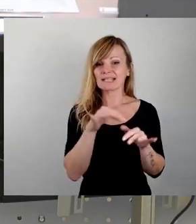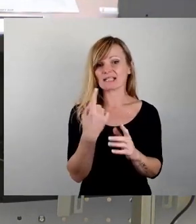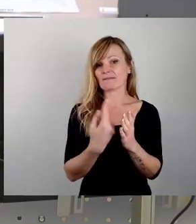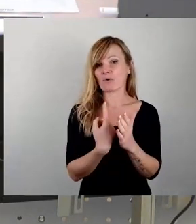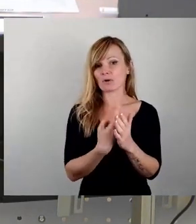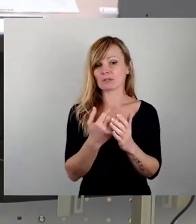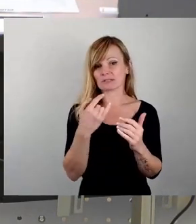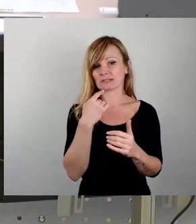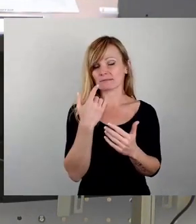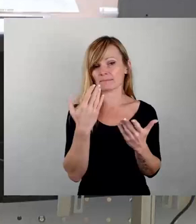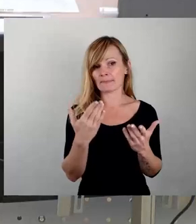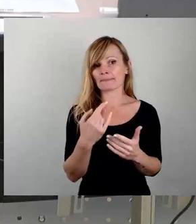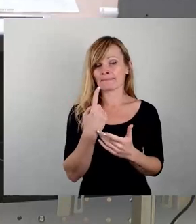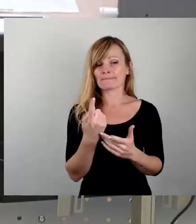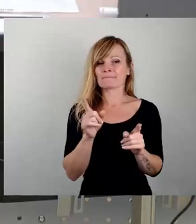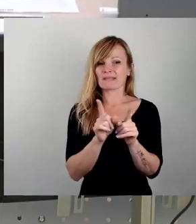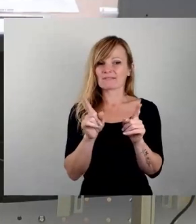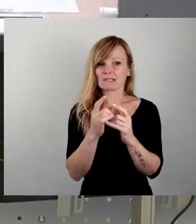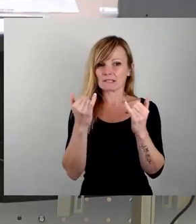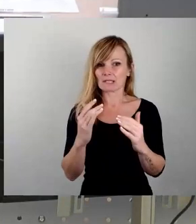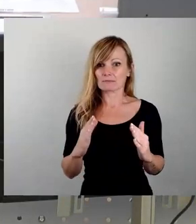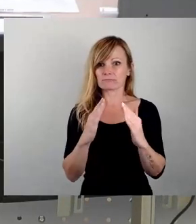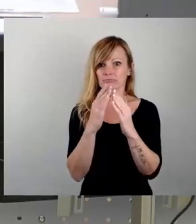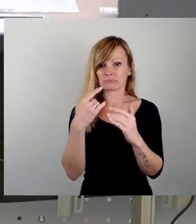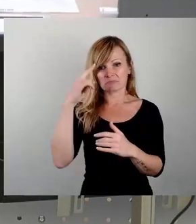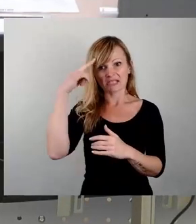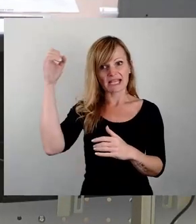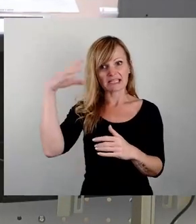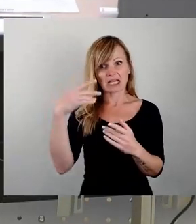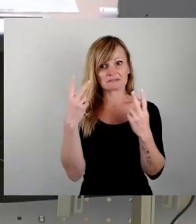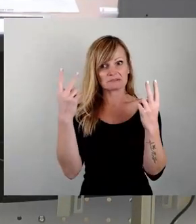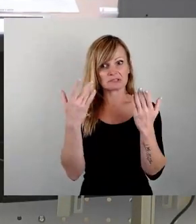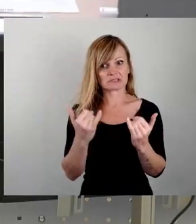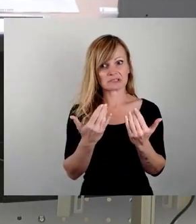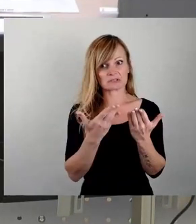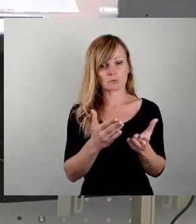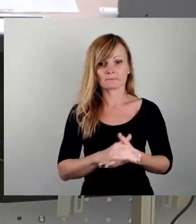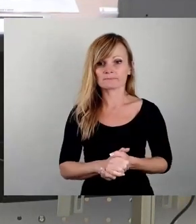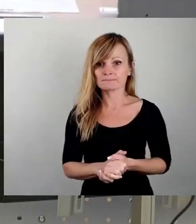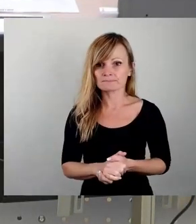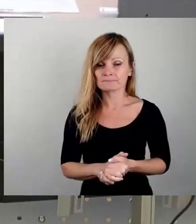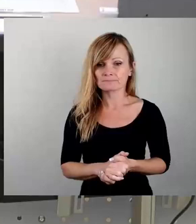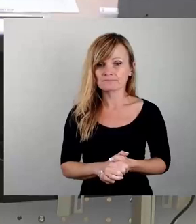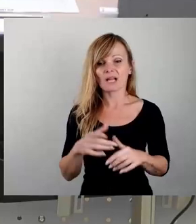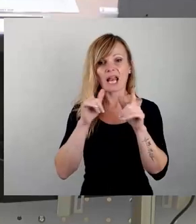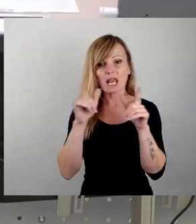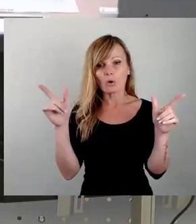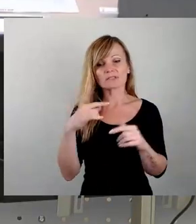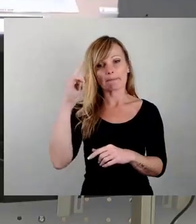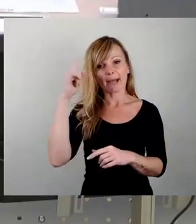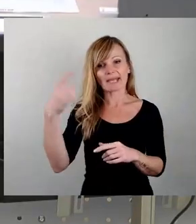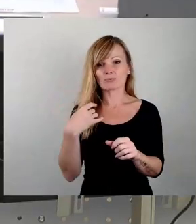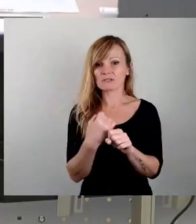derzeit auf dem Zenit des Zeitgeistes, das wissen wir alle, oder zumindest dessen, was über laute Meinungsmacher aus den